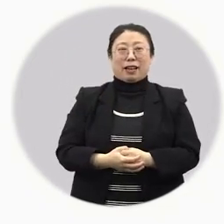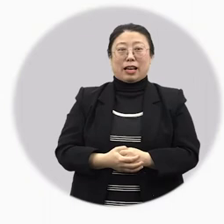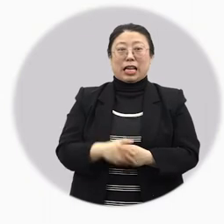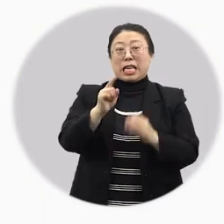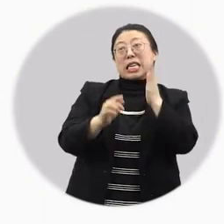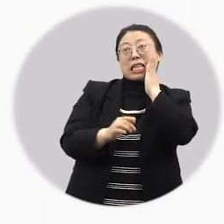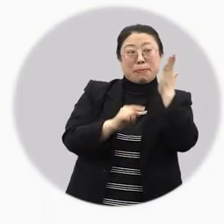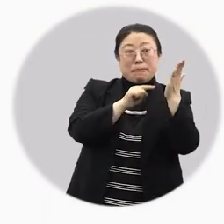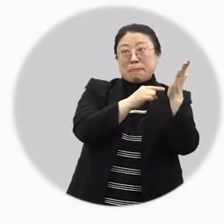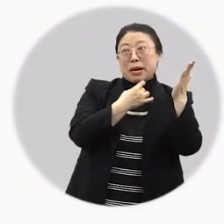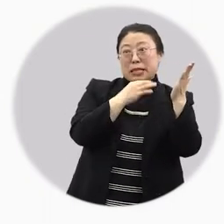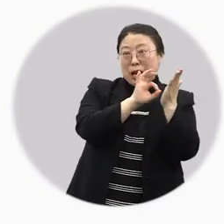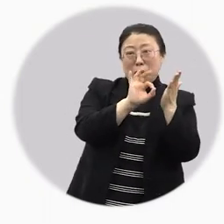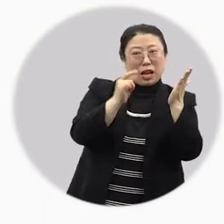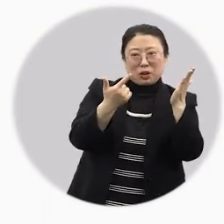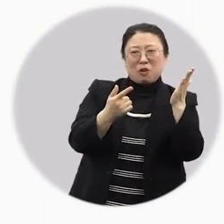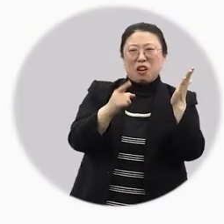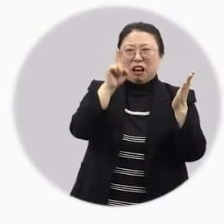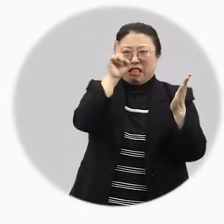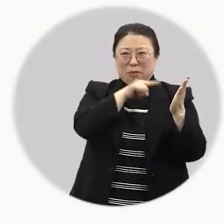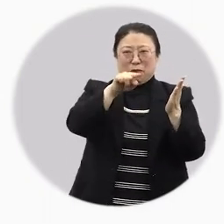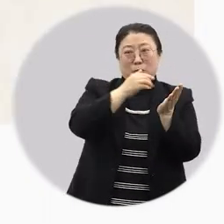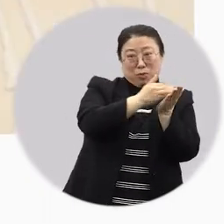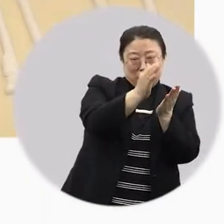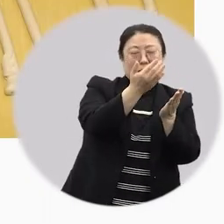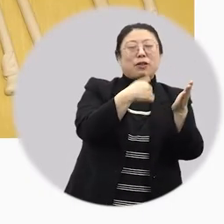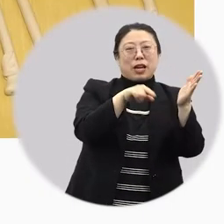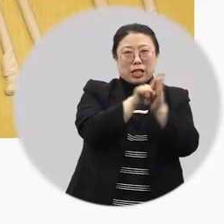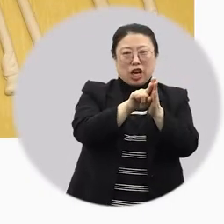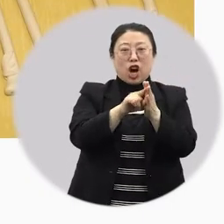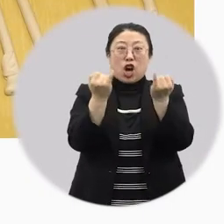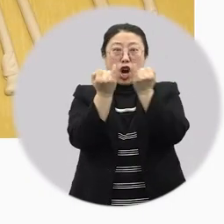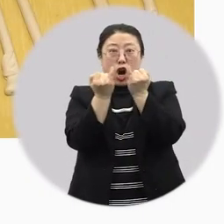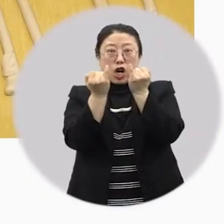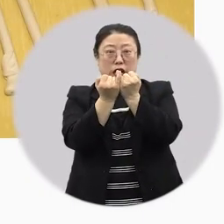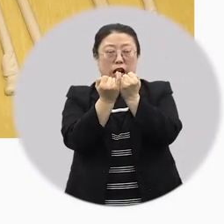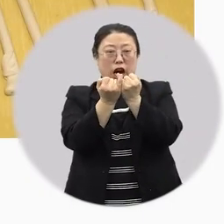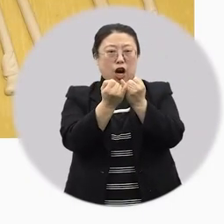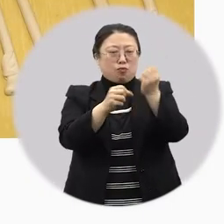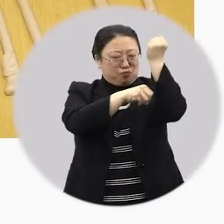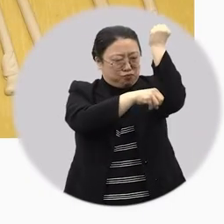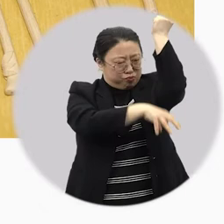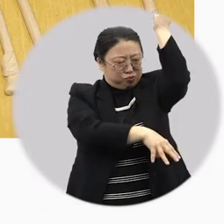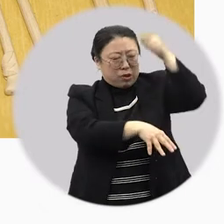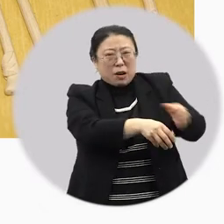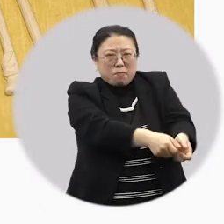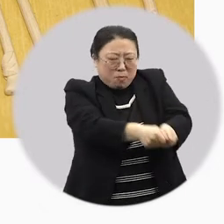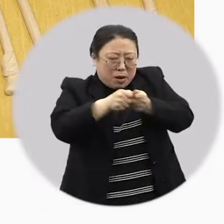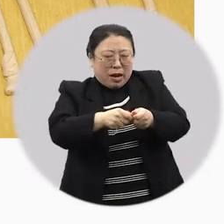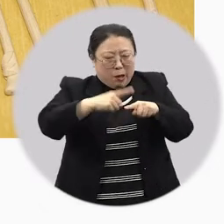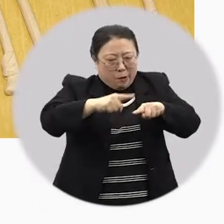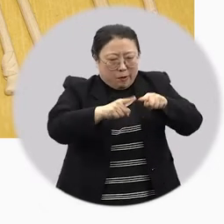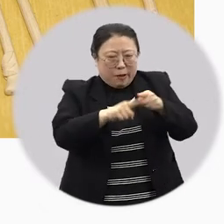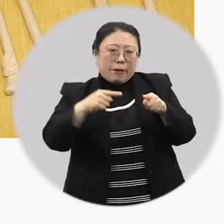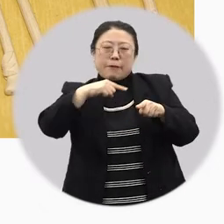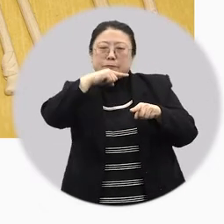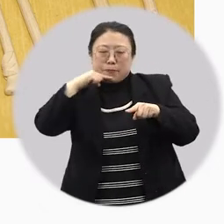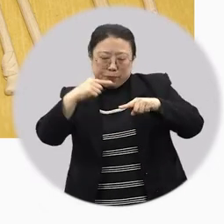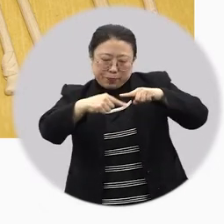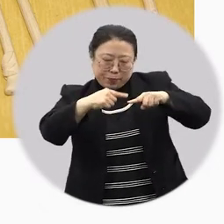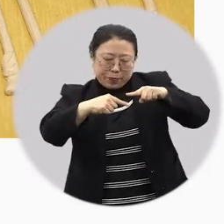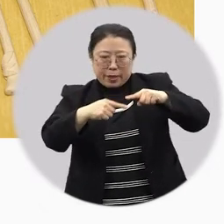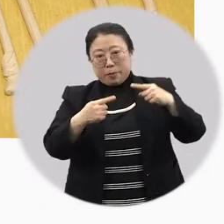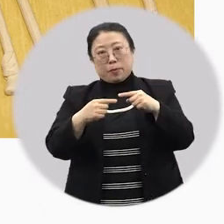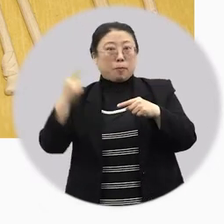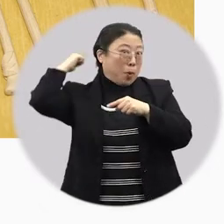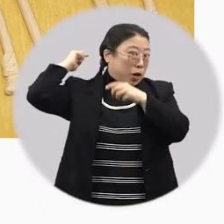창포는 입만 사용한 게 아니었어요. 액을 물리친다고 해서 여자들은 창포 뿌리를 깎아 끝에 붉은